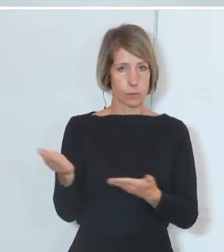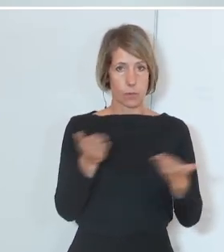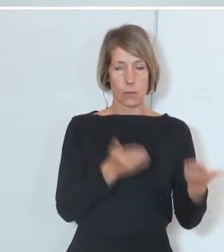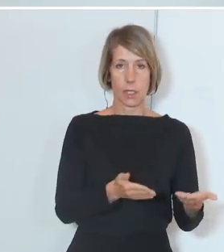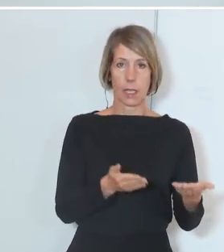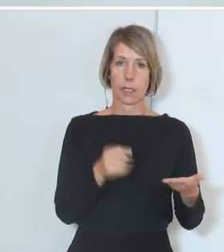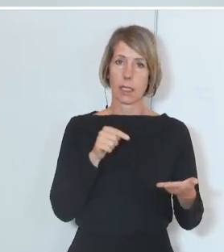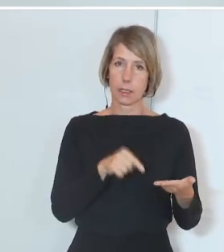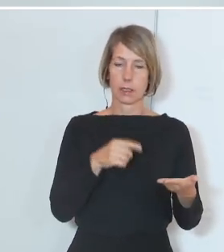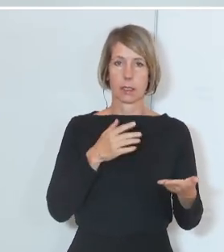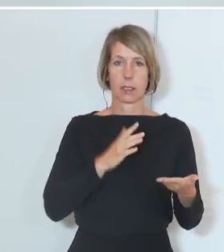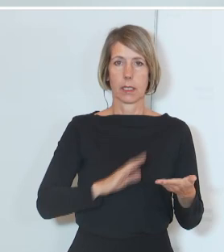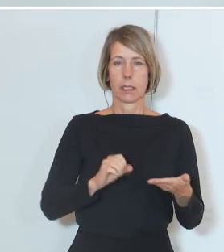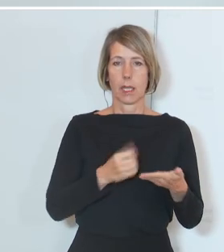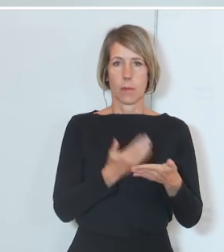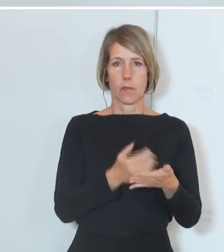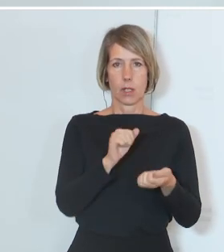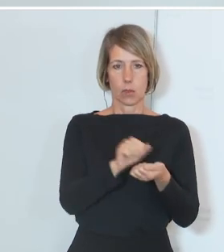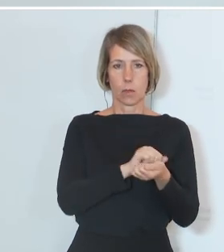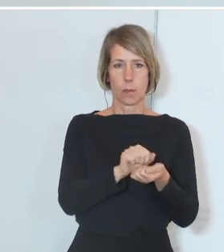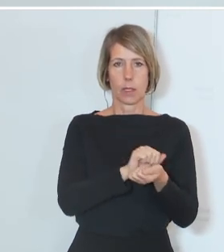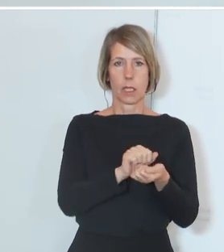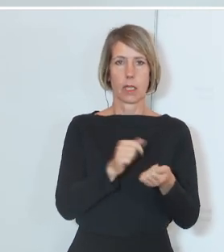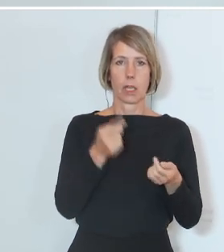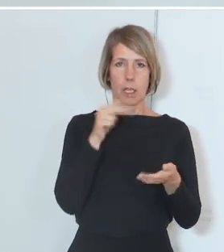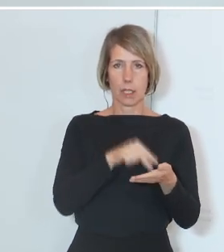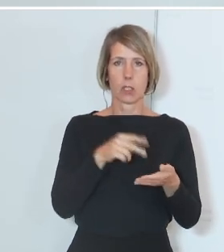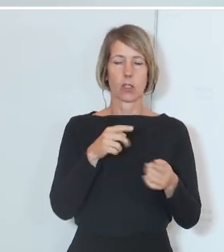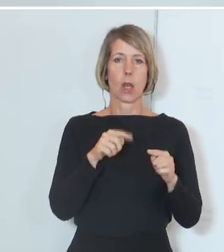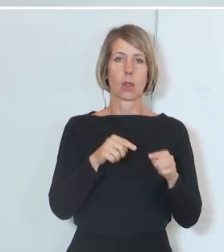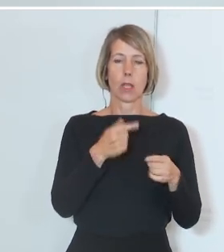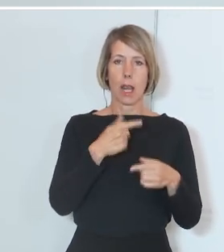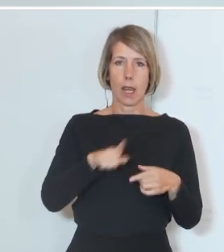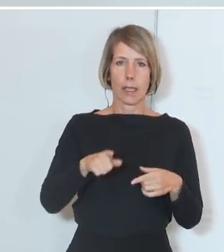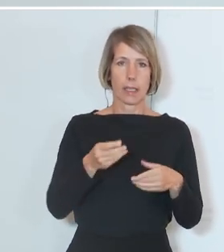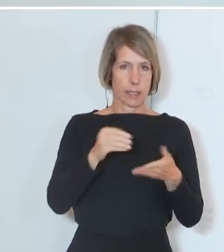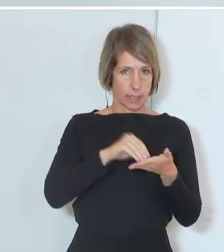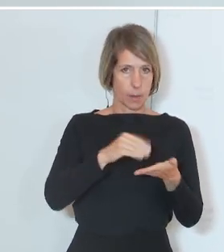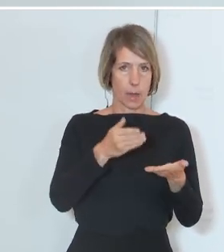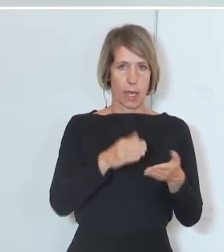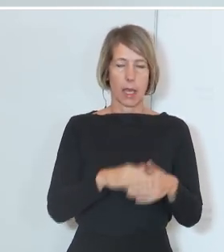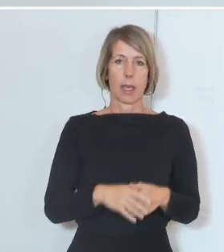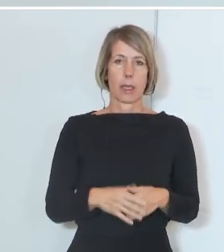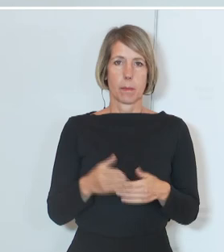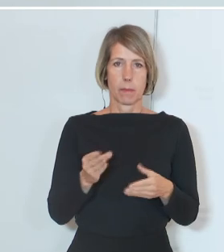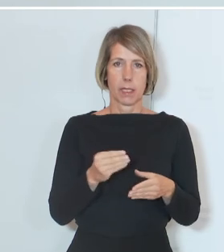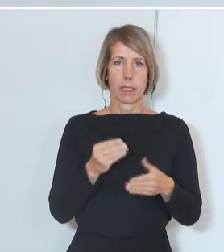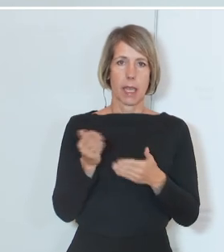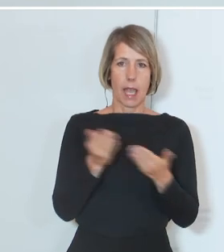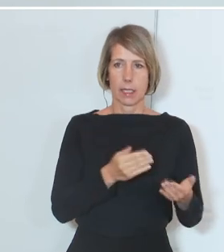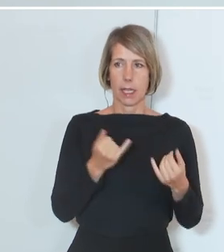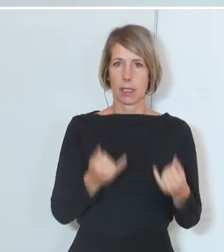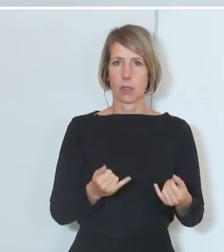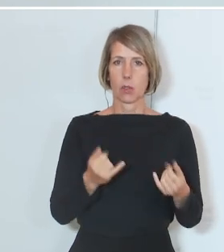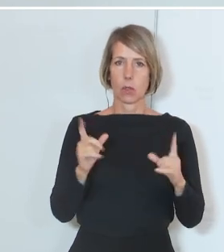Empfehlungspapier anzuschauen. Den Link haben Sie ja bekommen mit der Einladung zu dieser